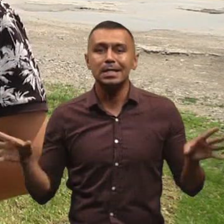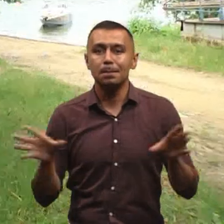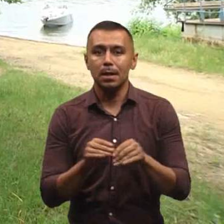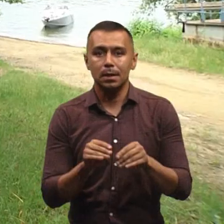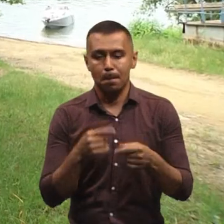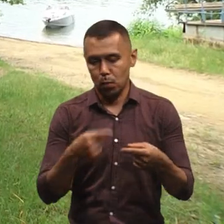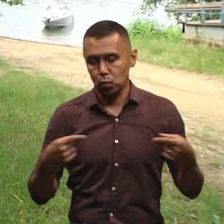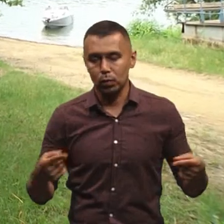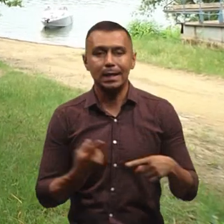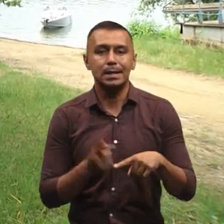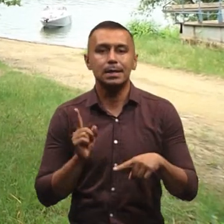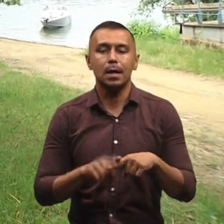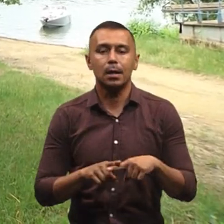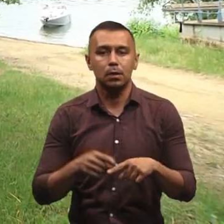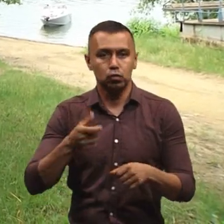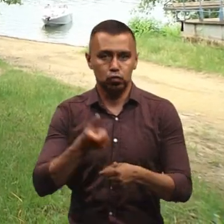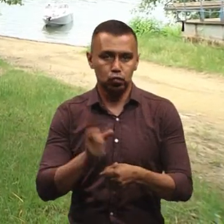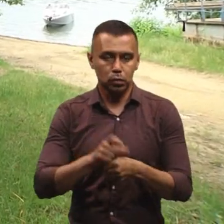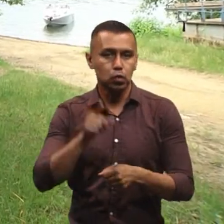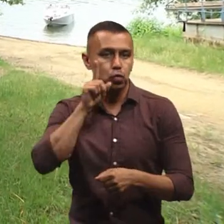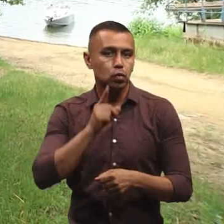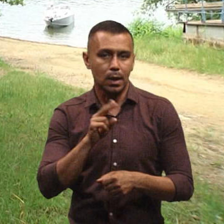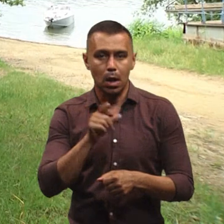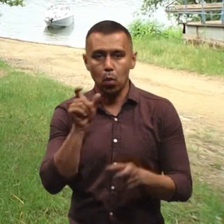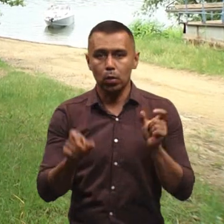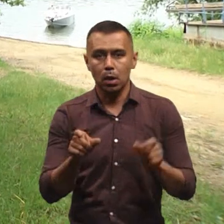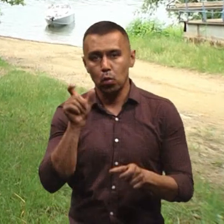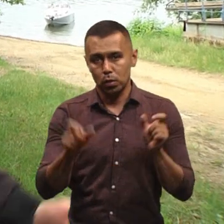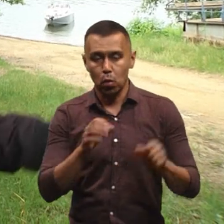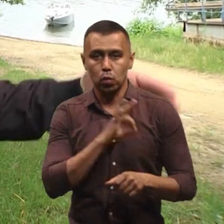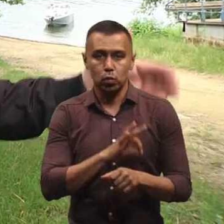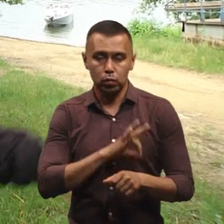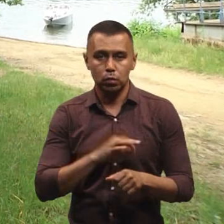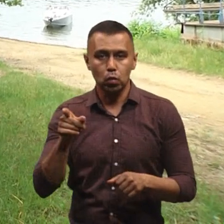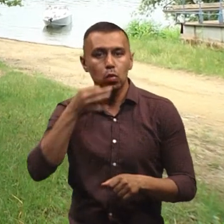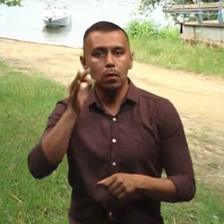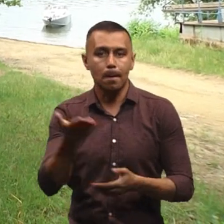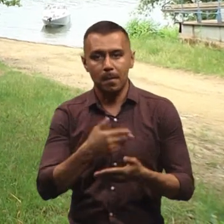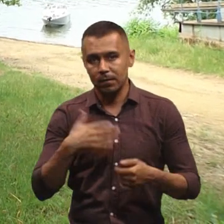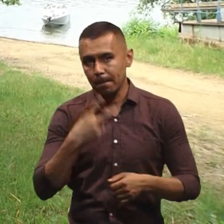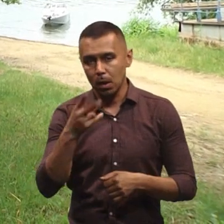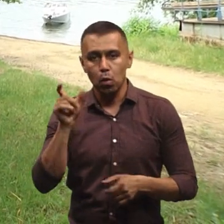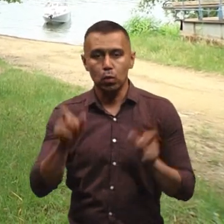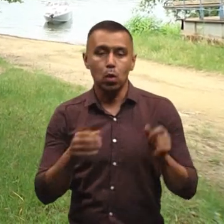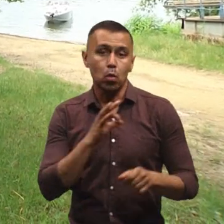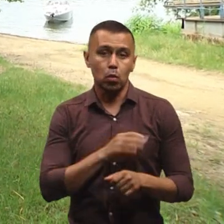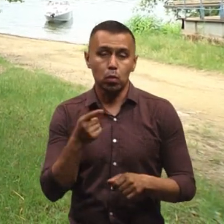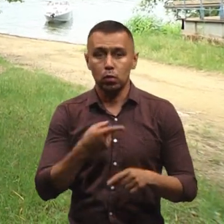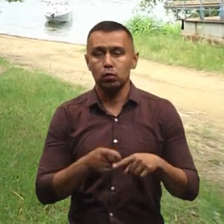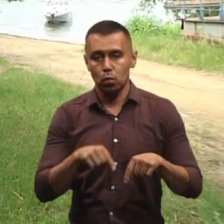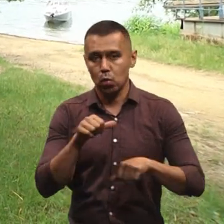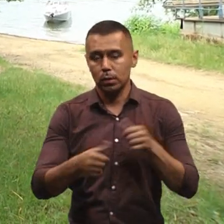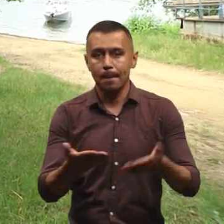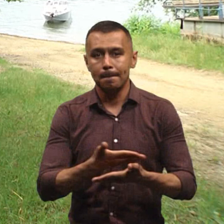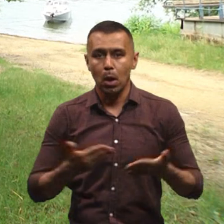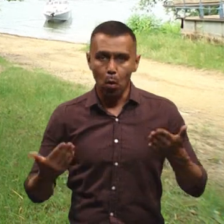продукт. Це досить зручно для людей, люди користуються з того досвіду, що ми вже бачили, люди користуються. Тому цьому році ми